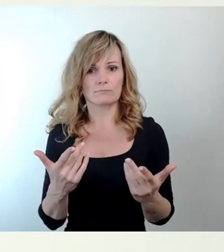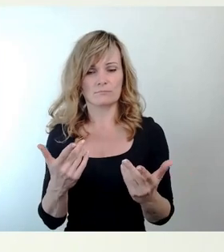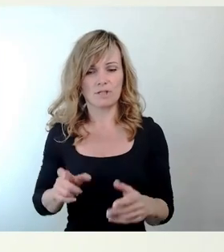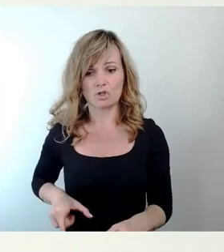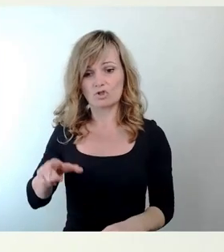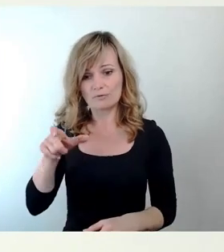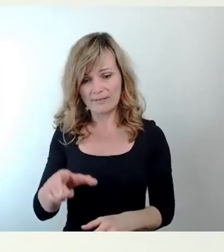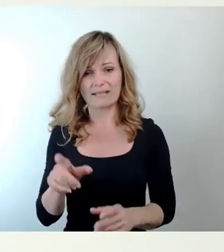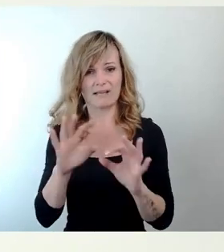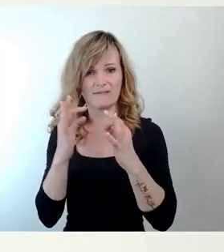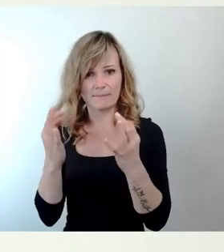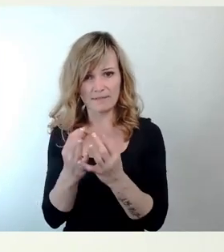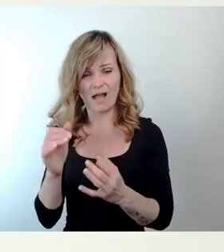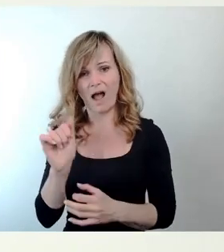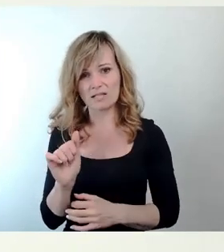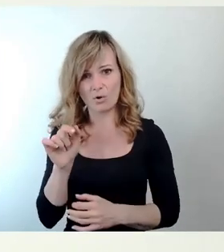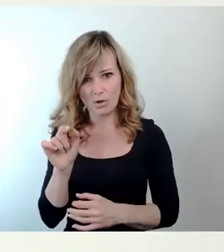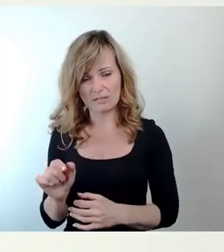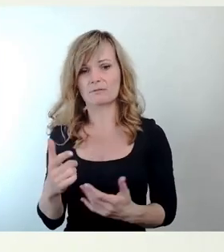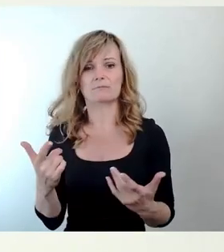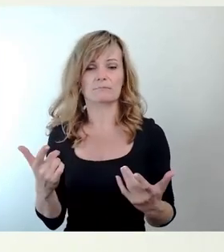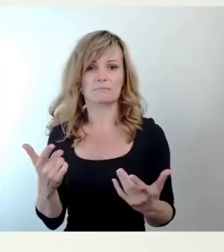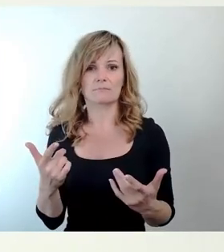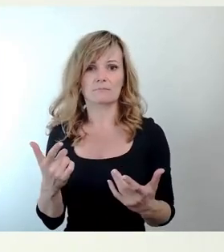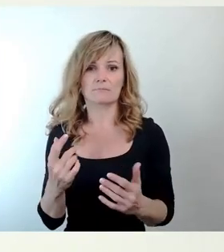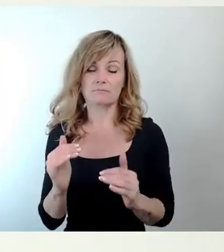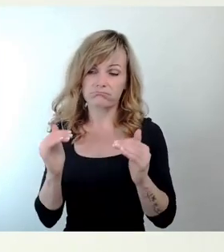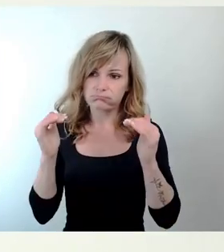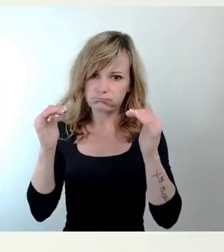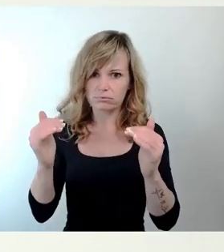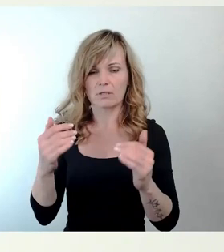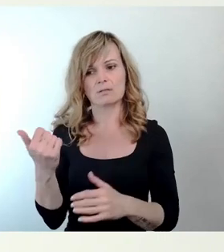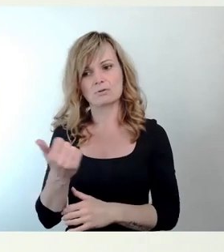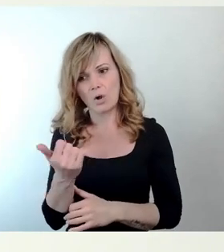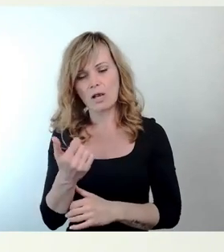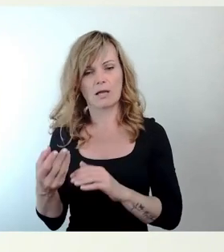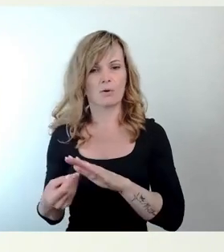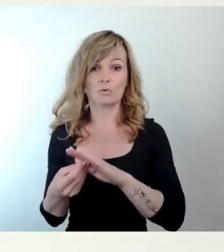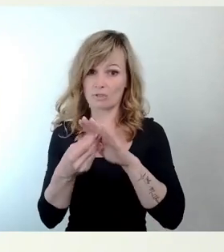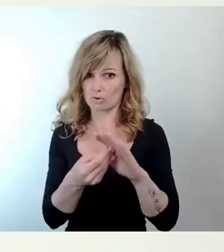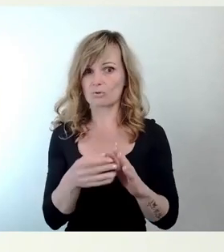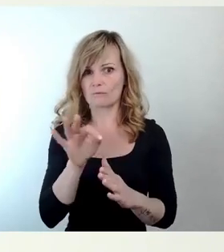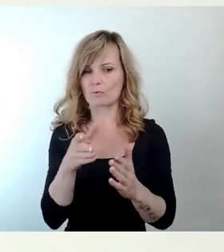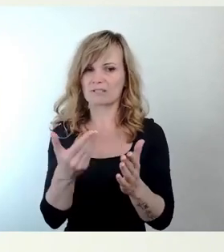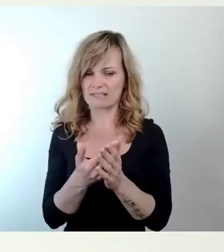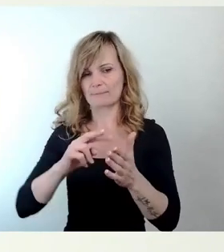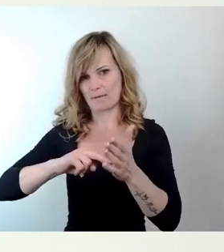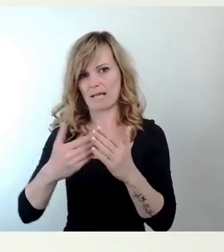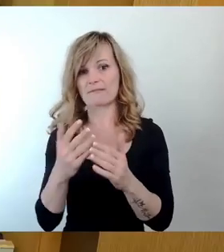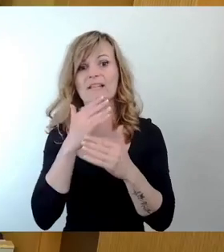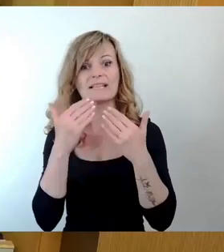Arnhold eine außergrundlich tolle Unterstützung für dieses Vorhaben. Vielen Dank.